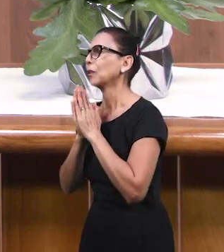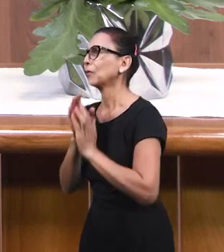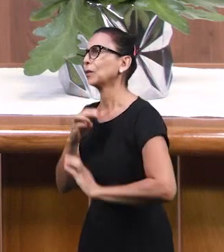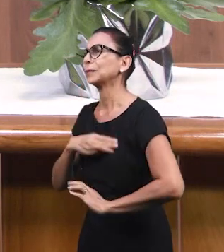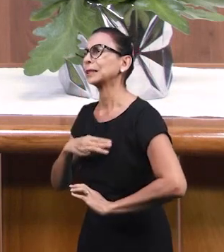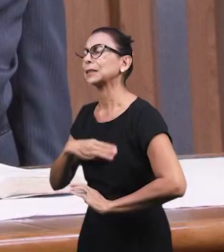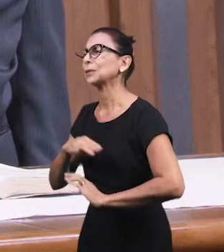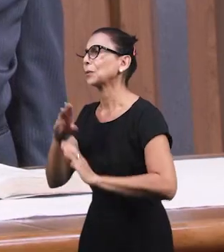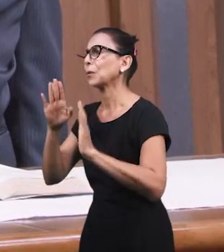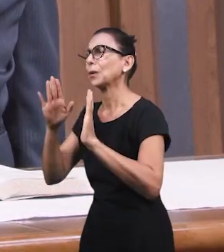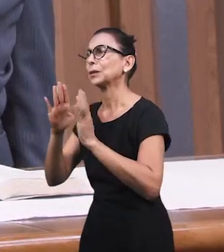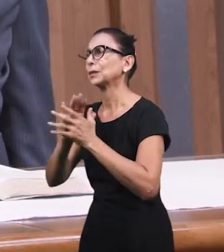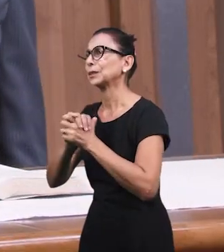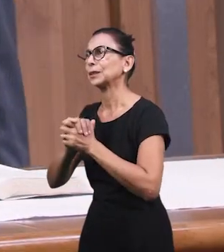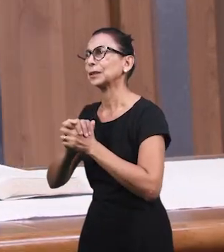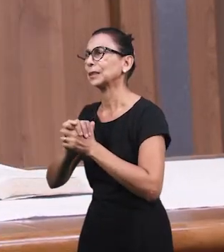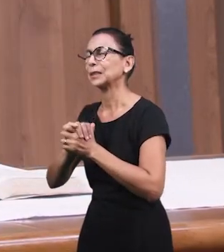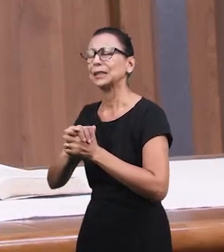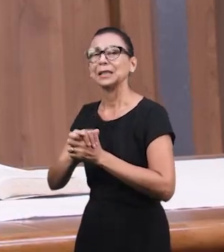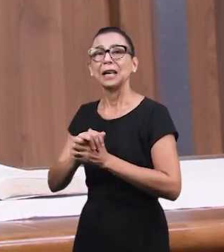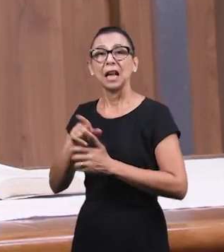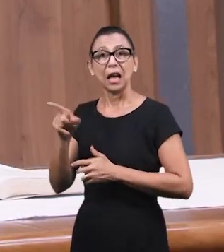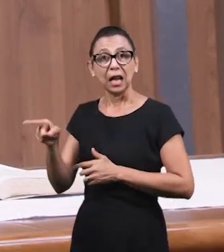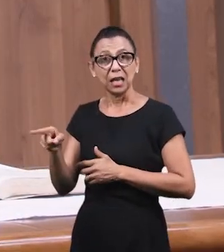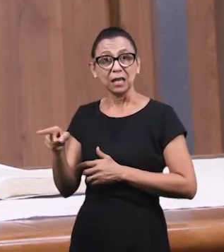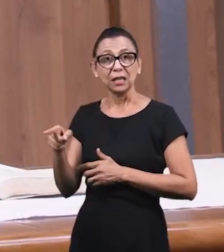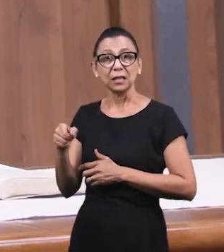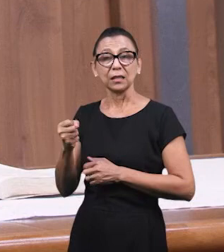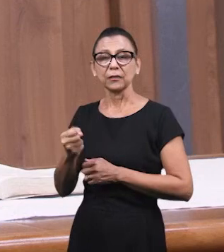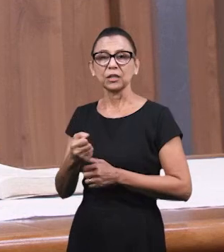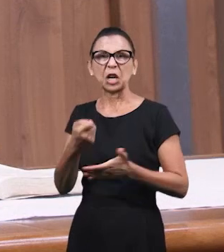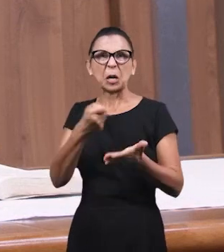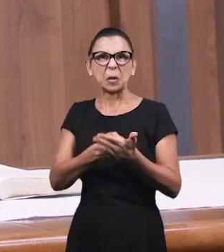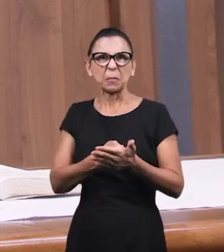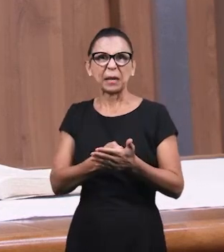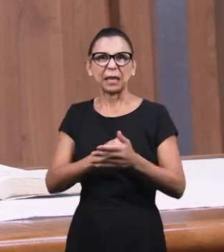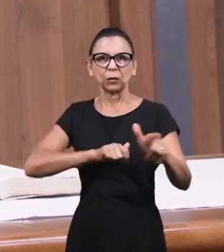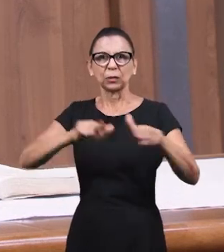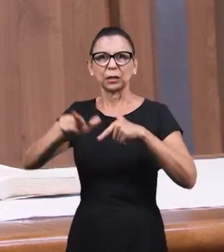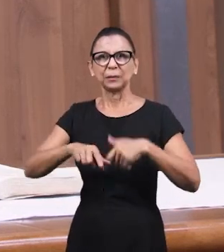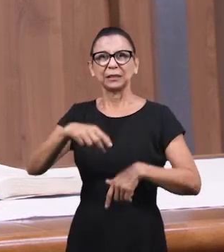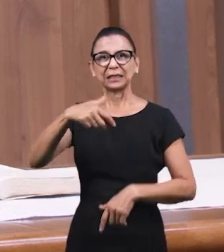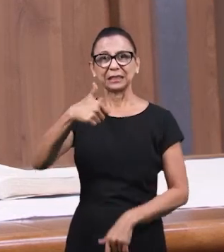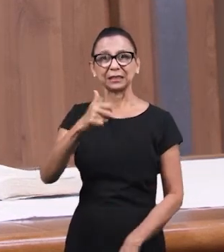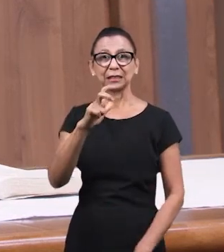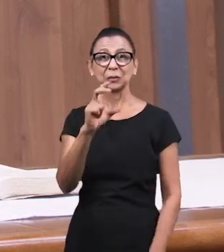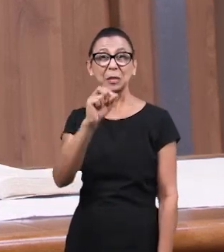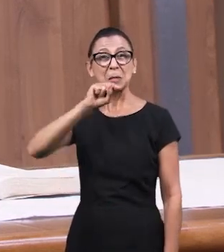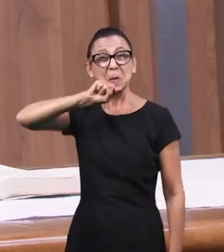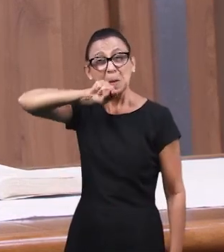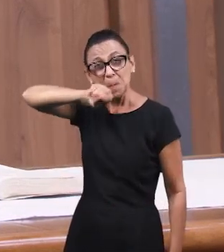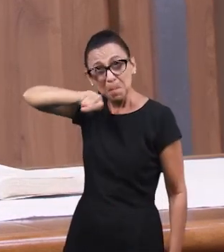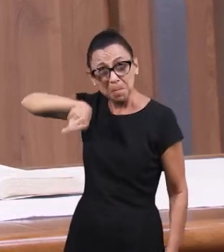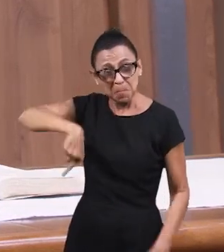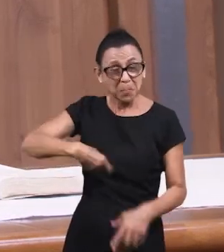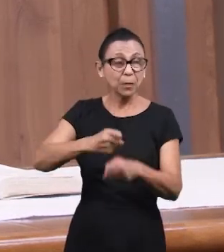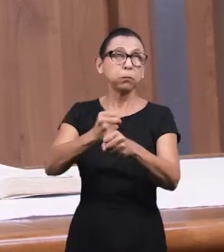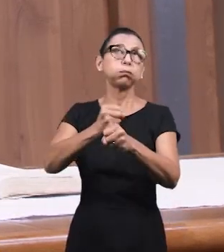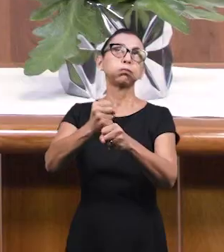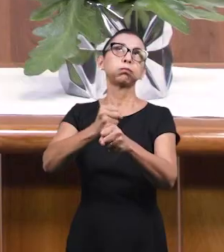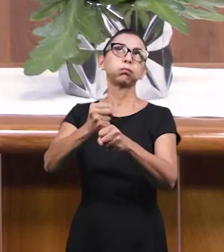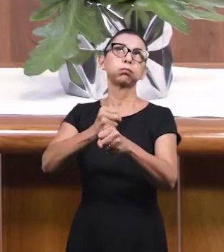царь попростил 150 тысяч